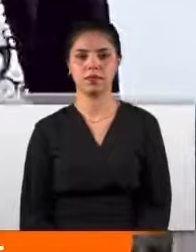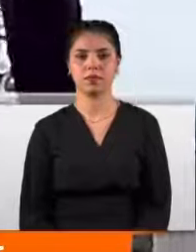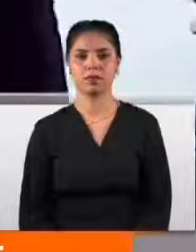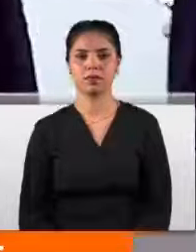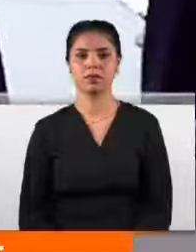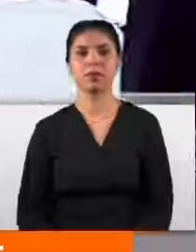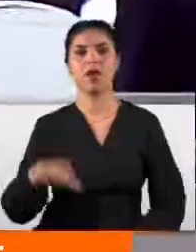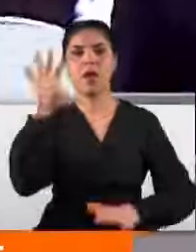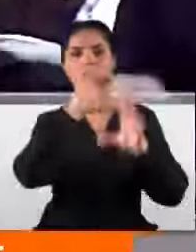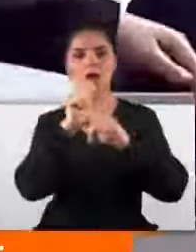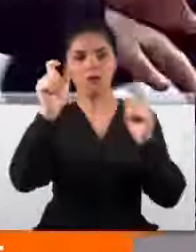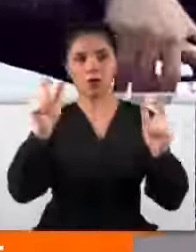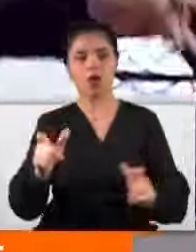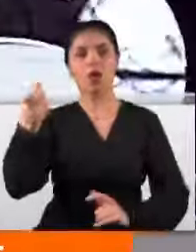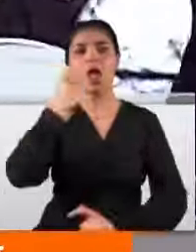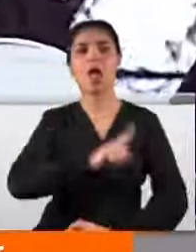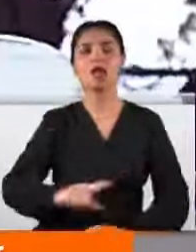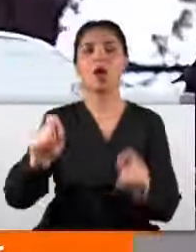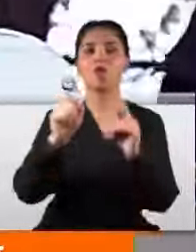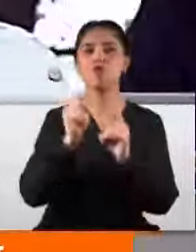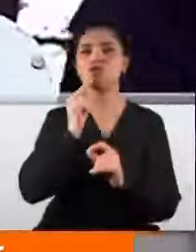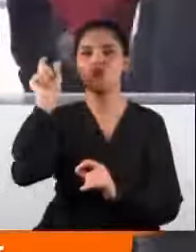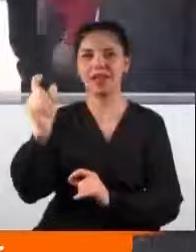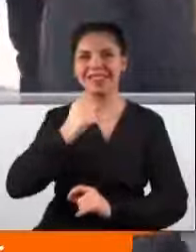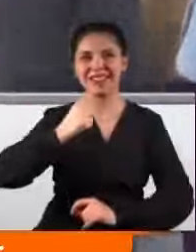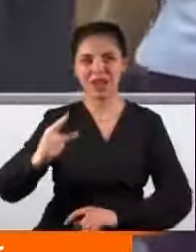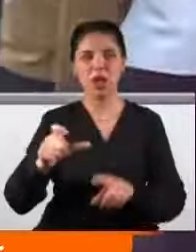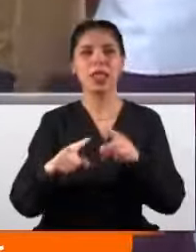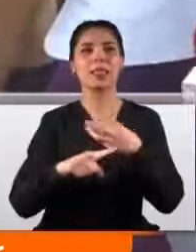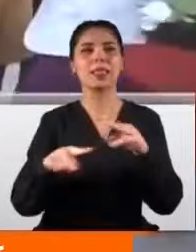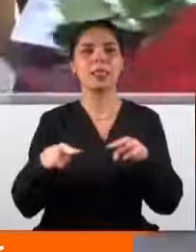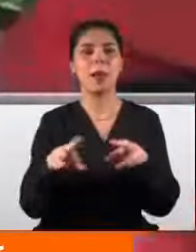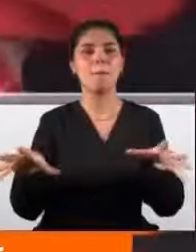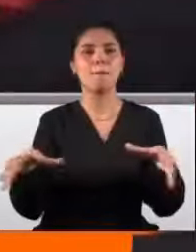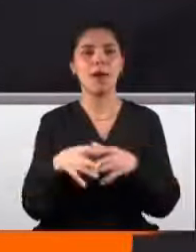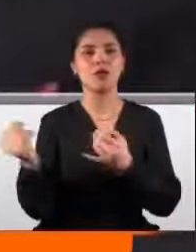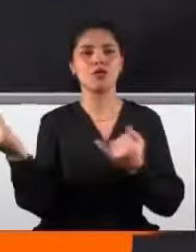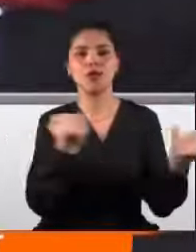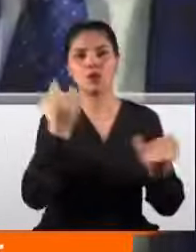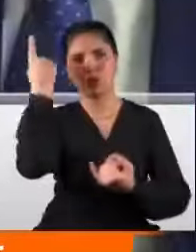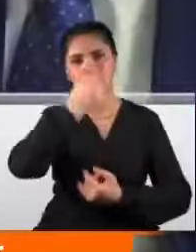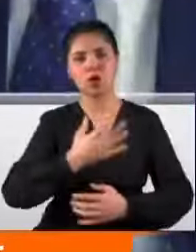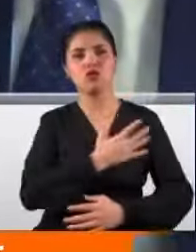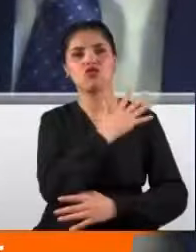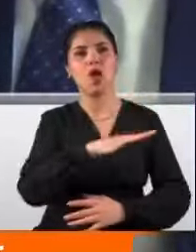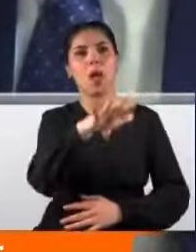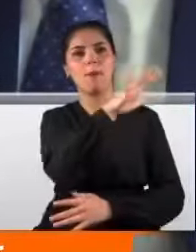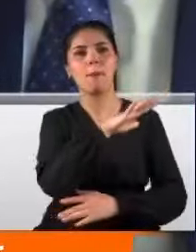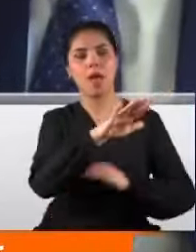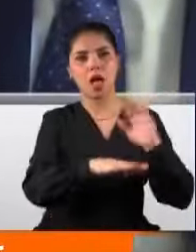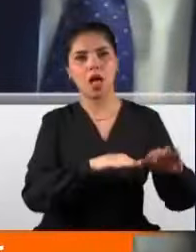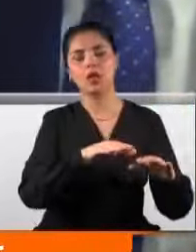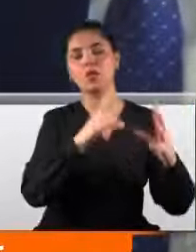Afyon Karahisar adayı Burcu Köksal'ın başlattığı DEM Parti krizi CHP'yi harekete geçirdi. CHP